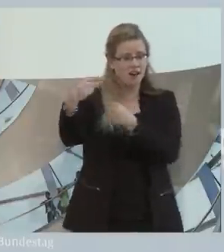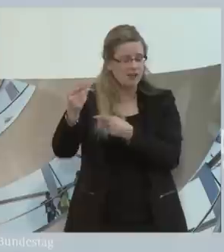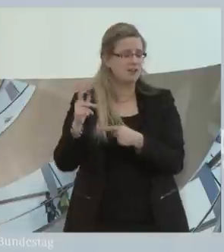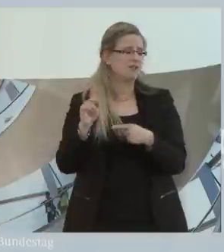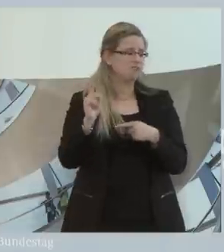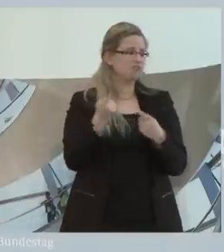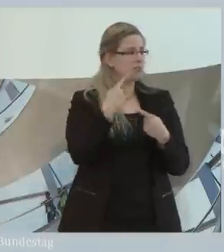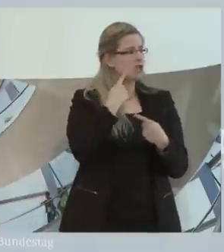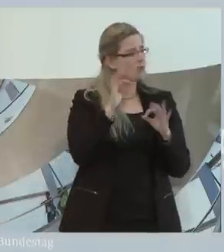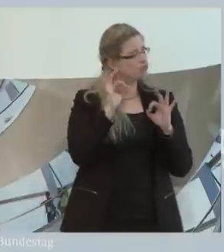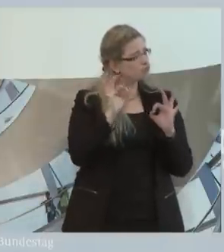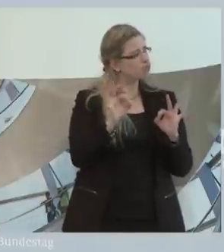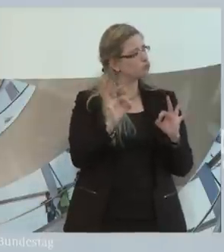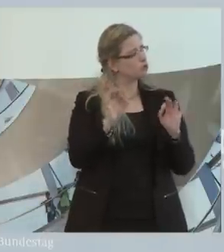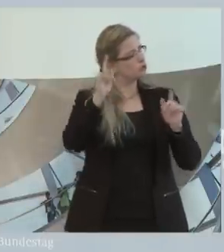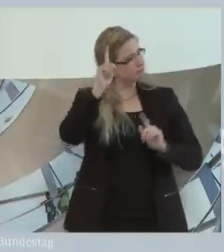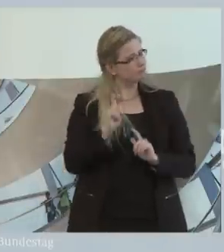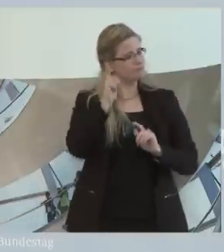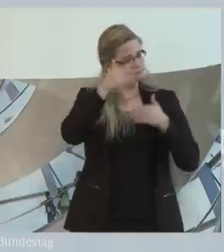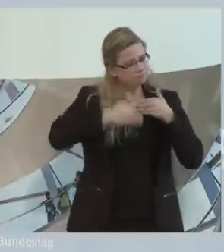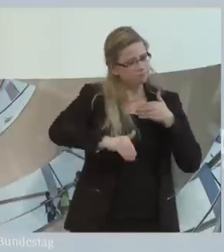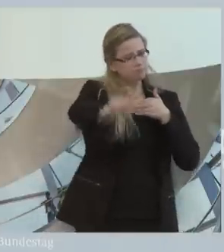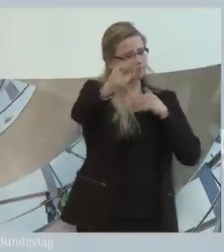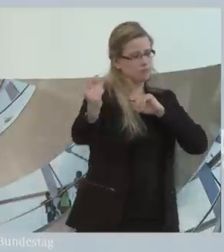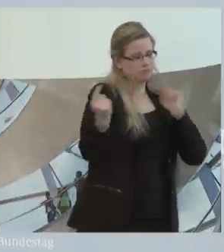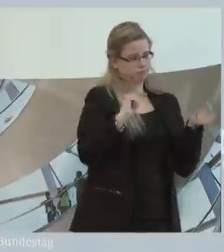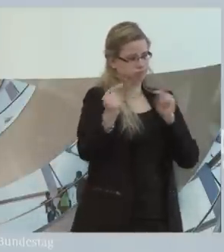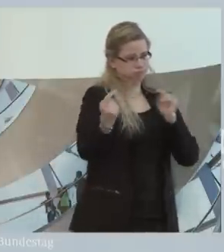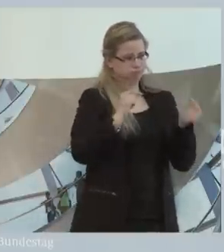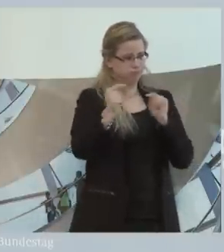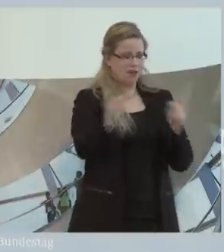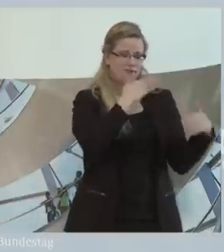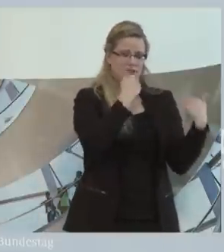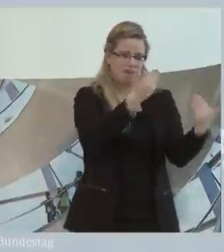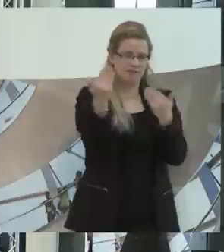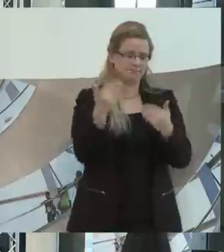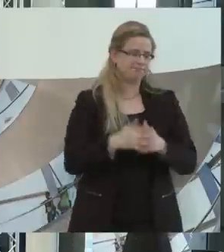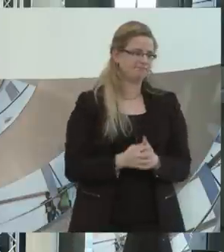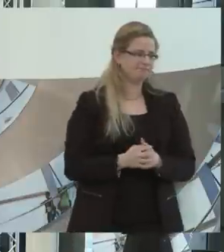das ist eine gute Voraussetzung, damit wir in einen guten Dialog eintreten können. Herzlichen Dank.